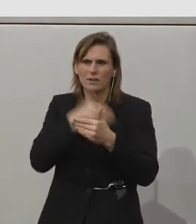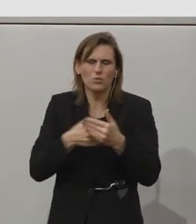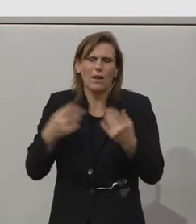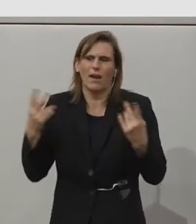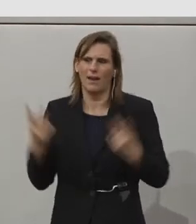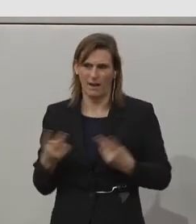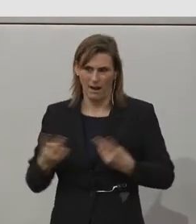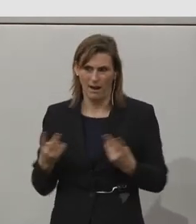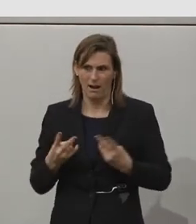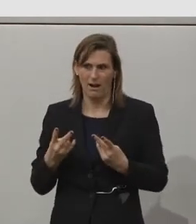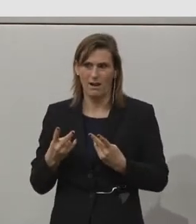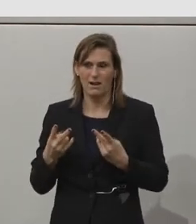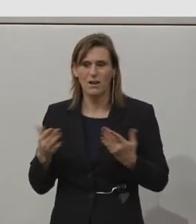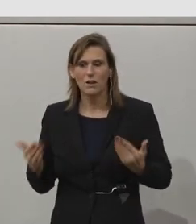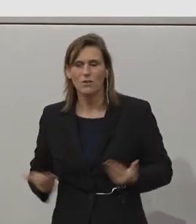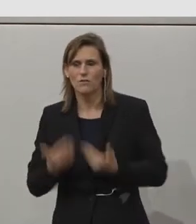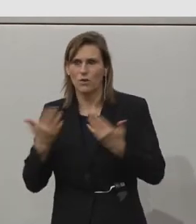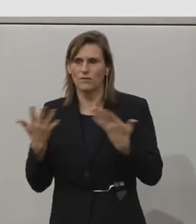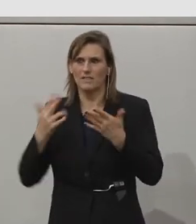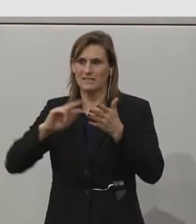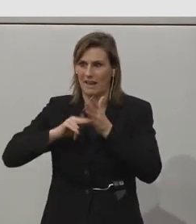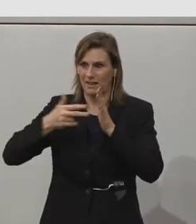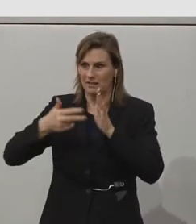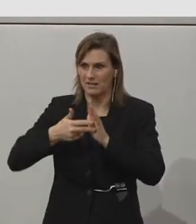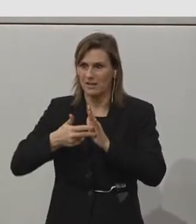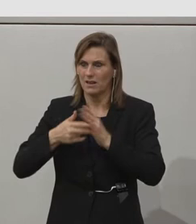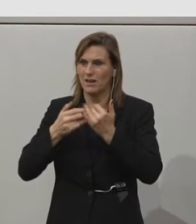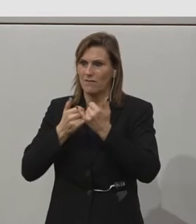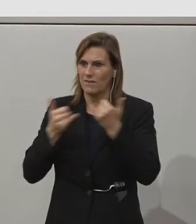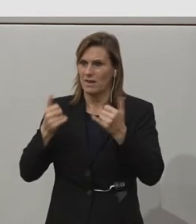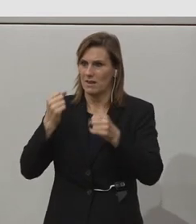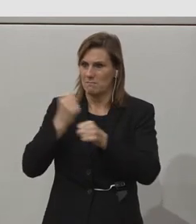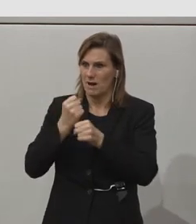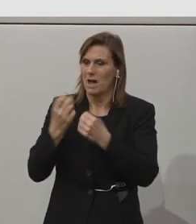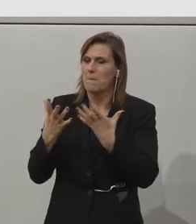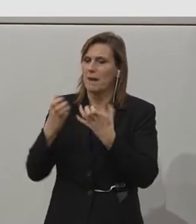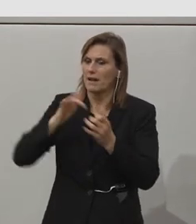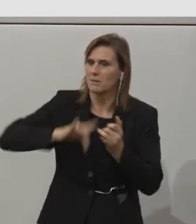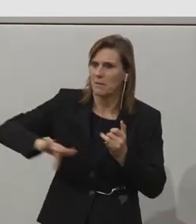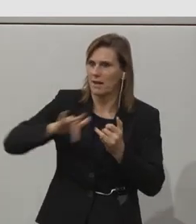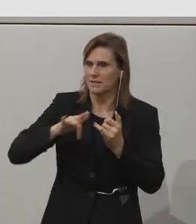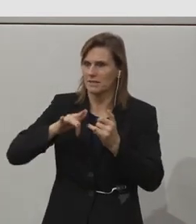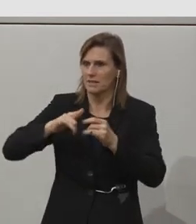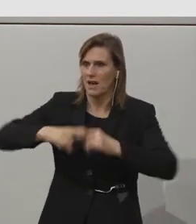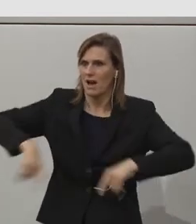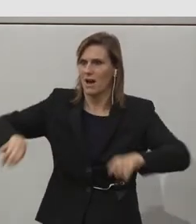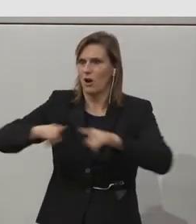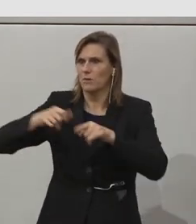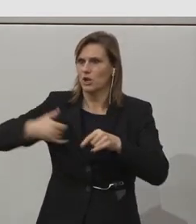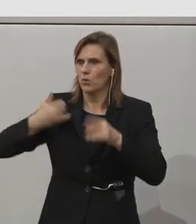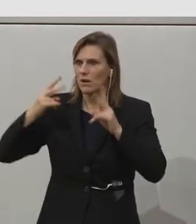Wir fördern Technologie, indem wir ein Makerspace anbieten, einen Raum, wo sich Jugendliche